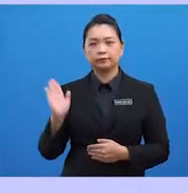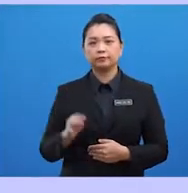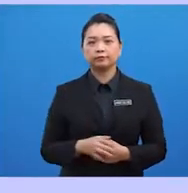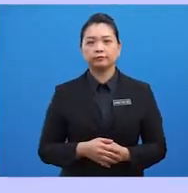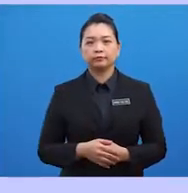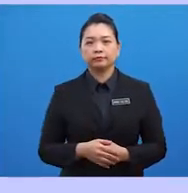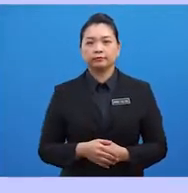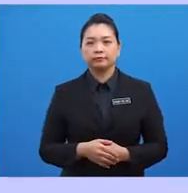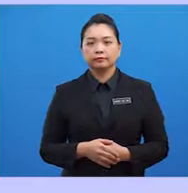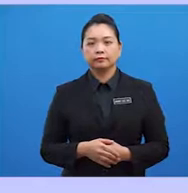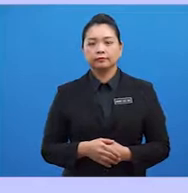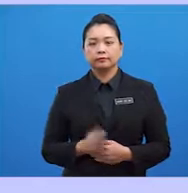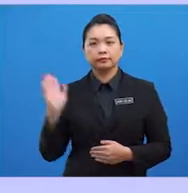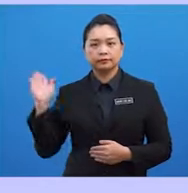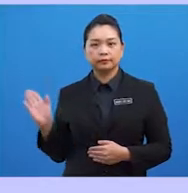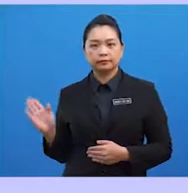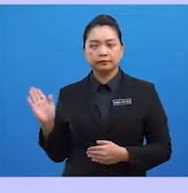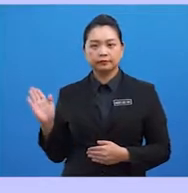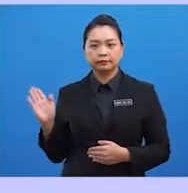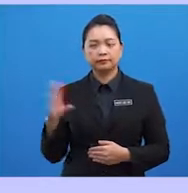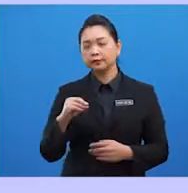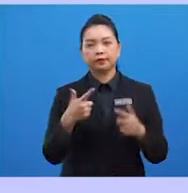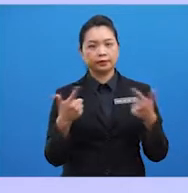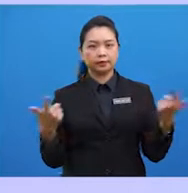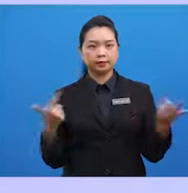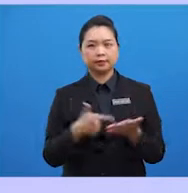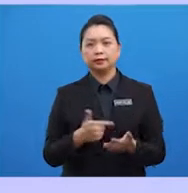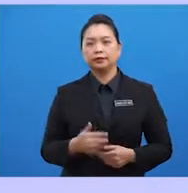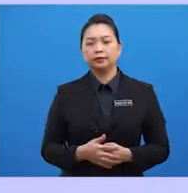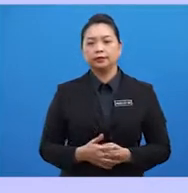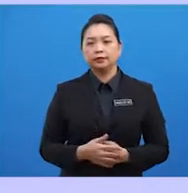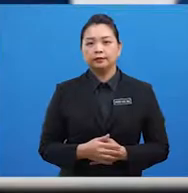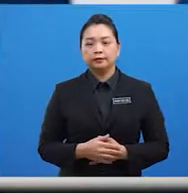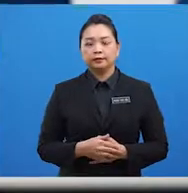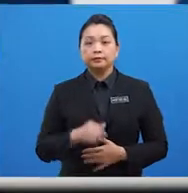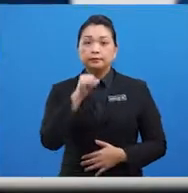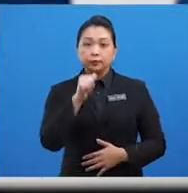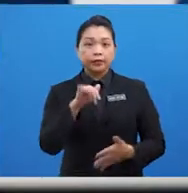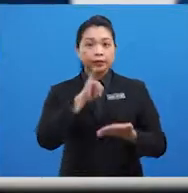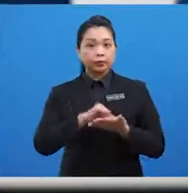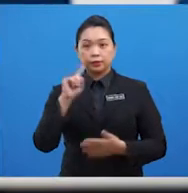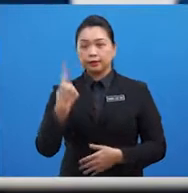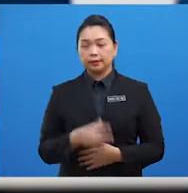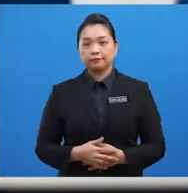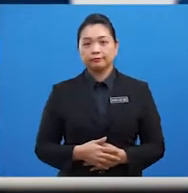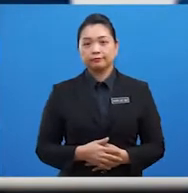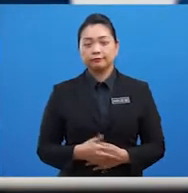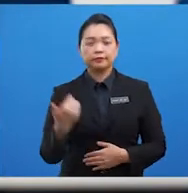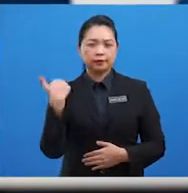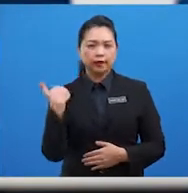Kebudayaan ASEAN, Komuniti ASEAN dan sebagainya. Bukan itu sahaja,